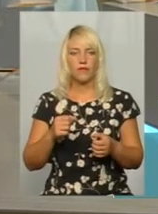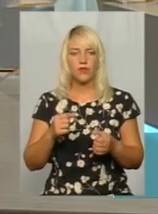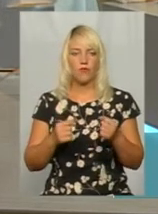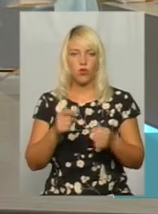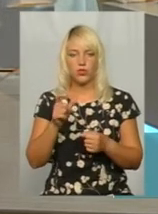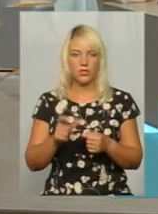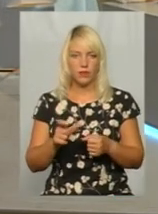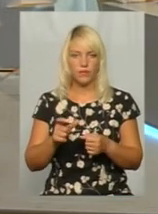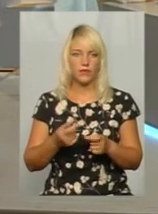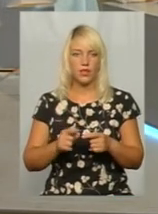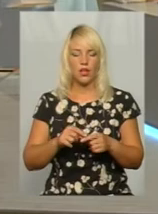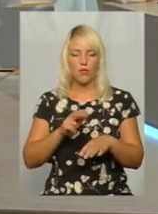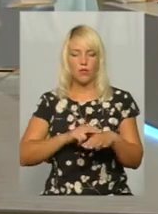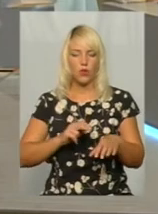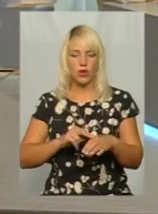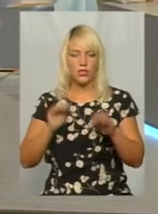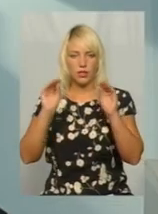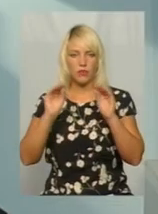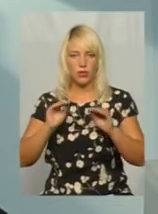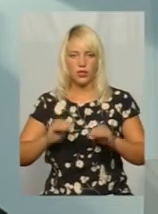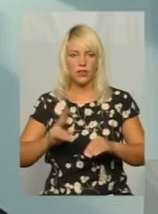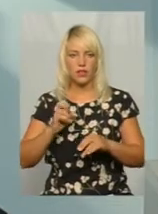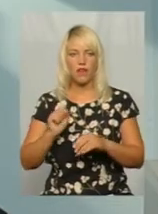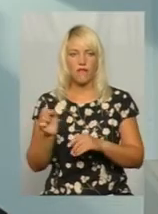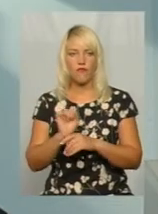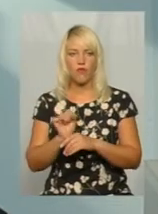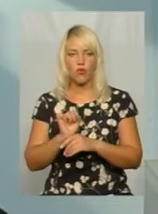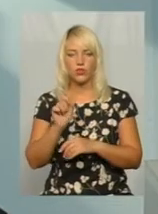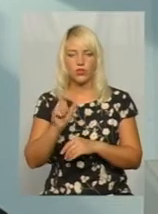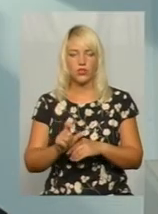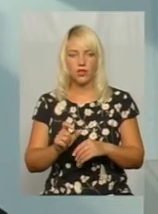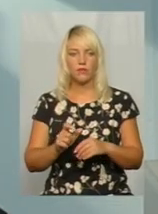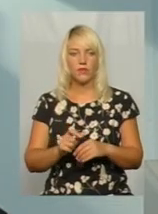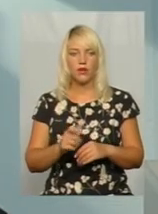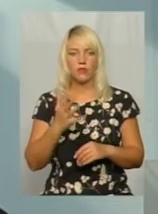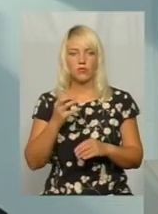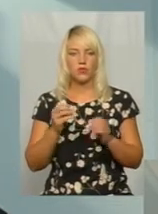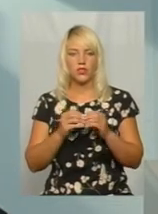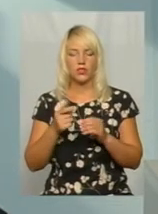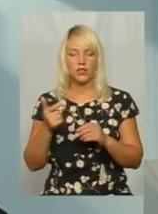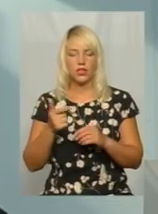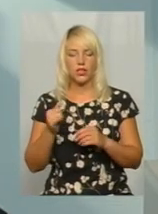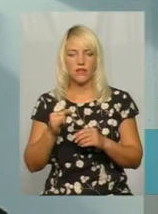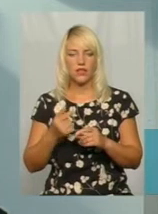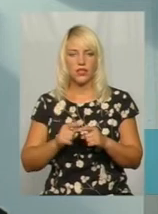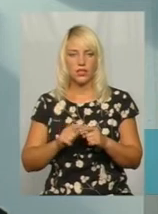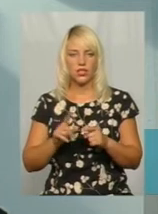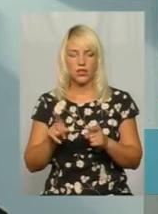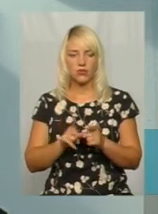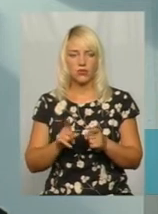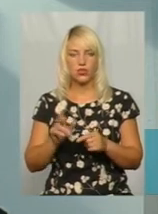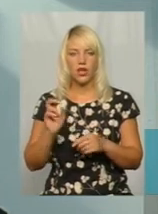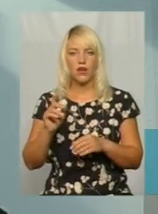Тобто, поліція складає адміністративний протокол на водія в сумі 510 гривень. Прилата за проїзд розраховується відповідно до